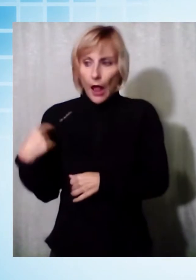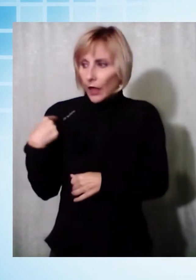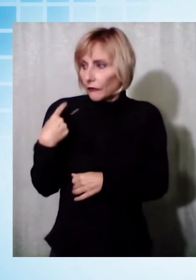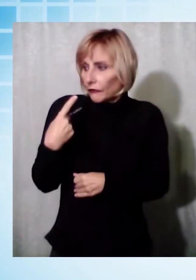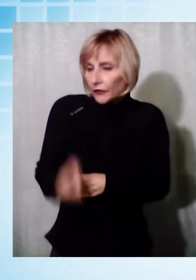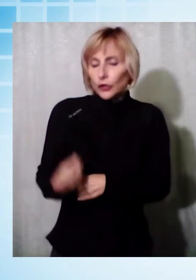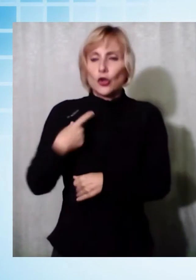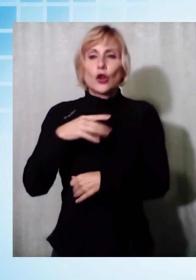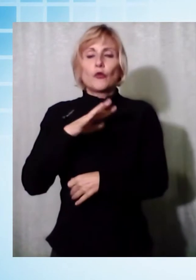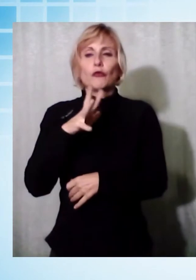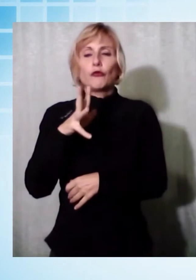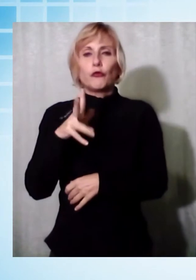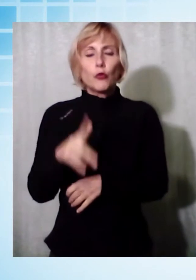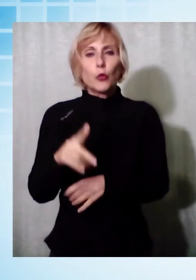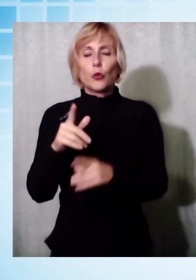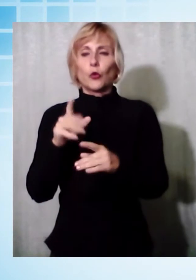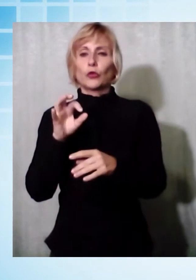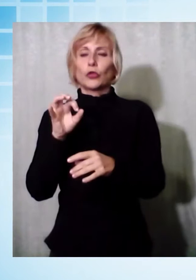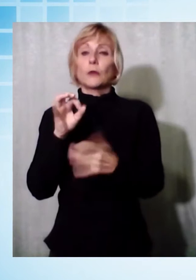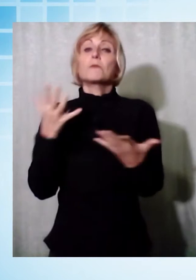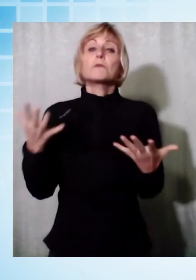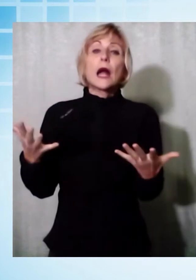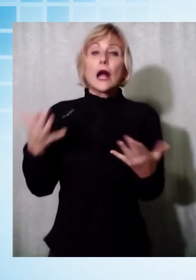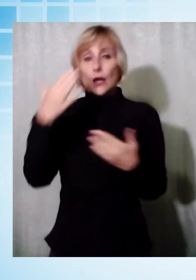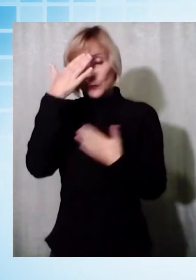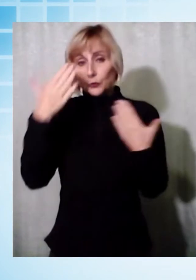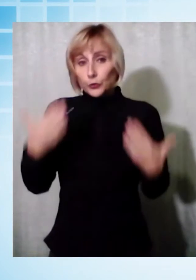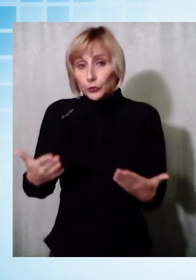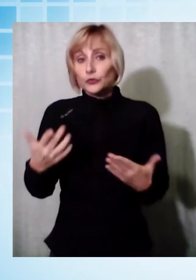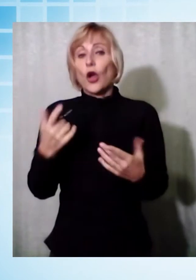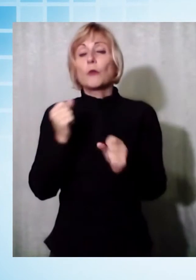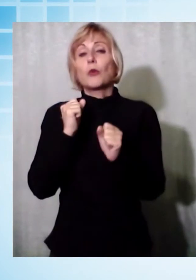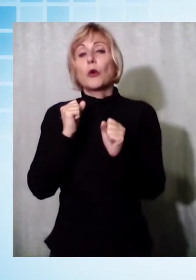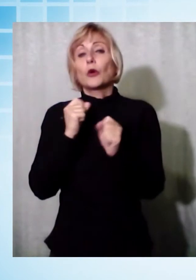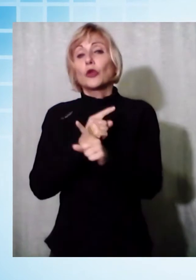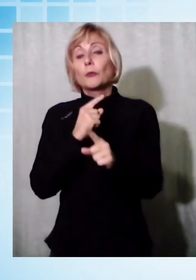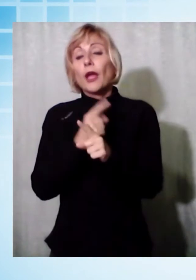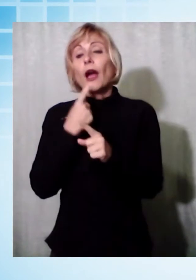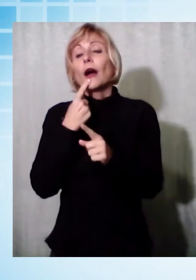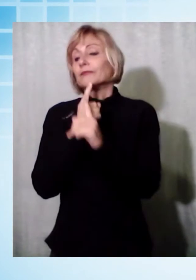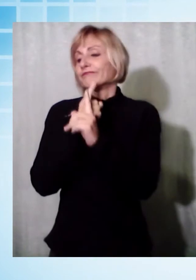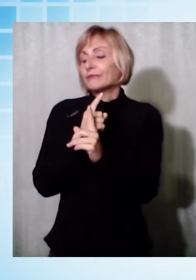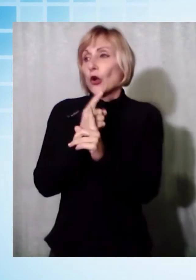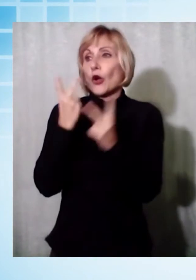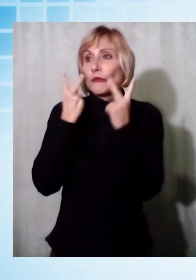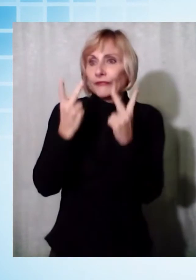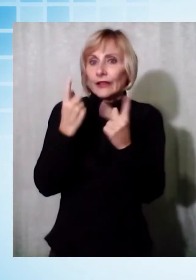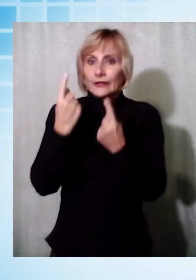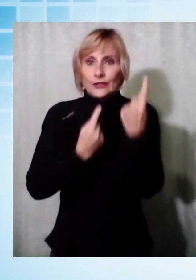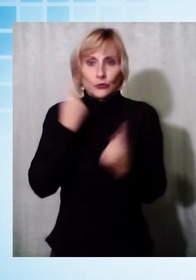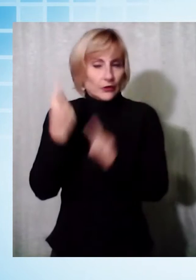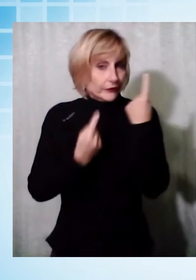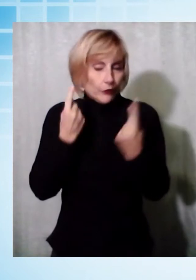però purtroppo ci dobbiamo abituare anche a queste cose. I